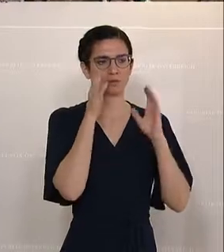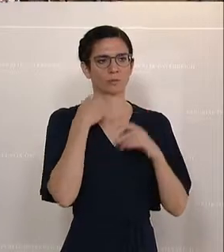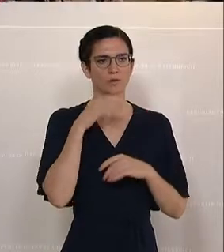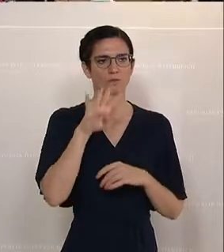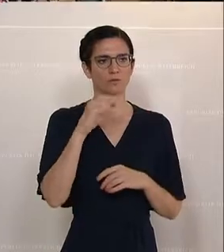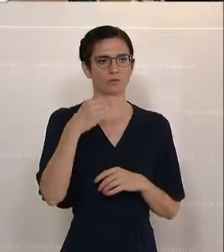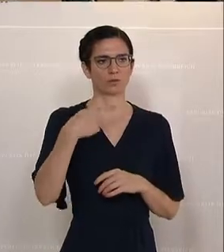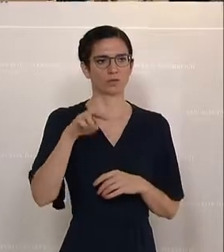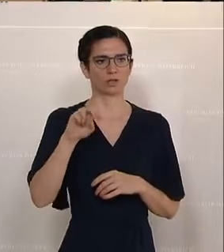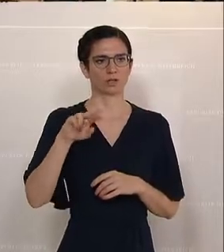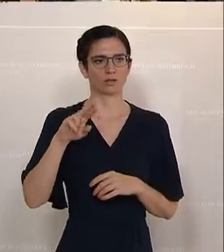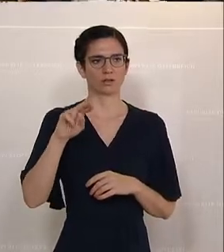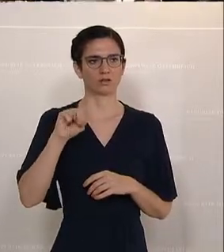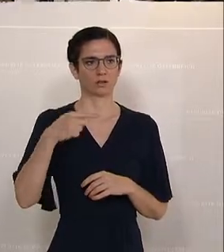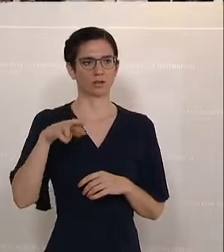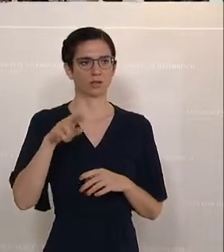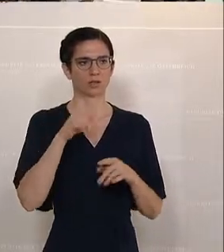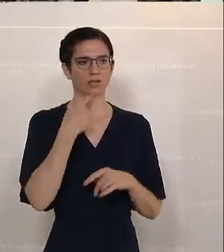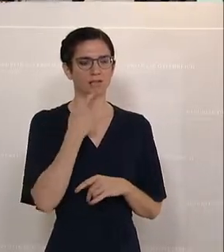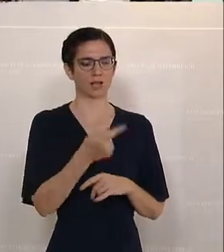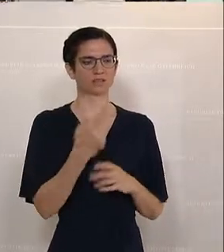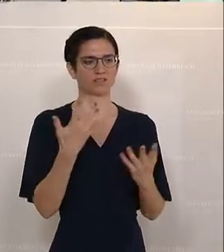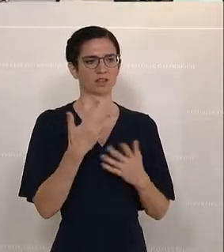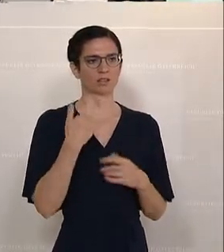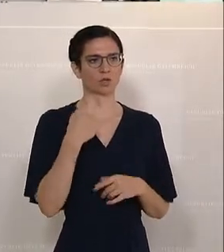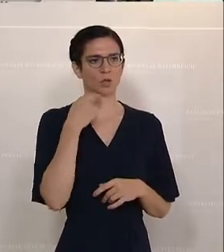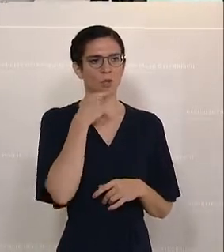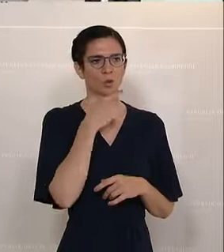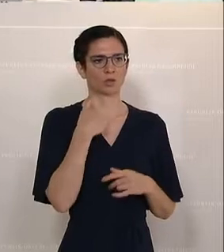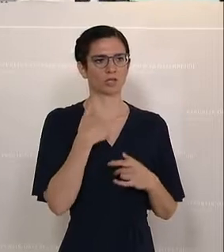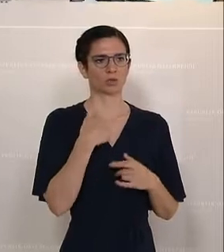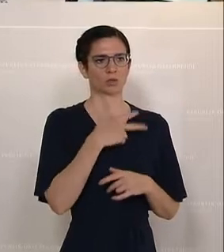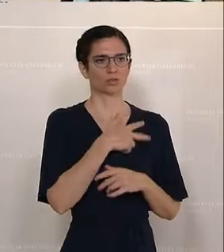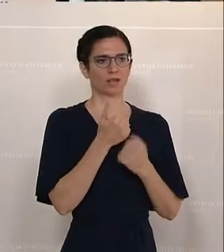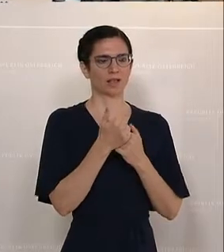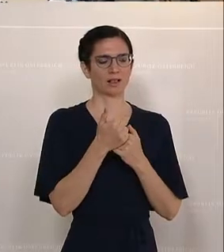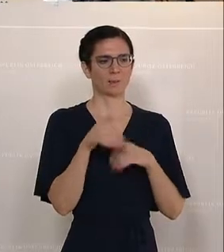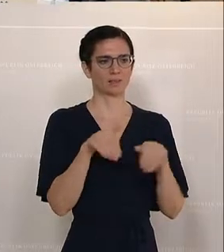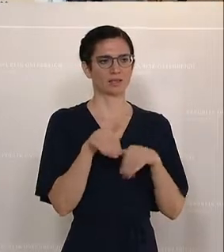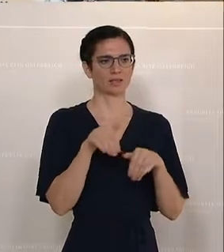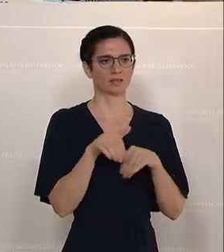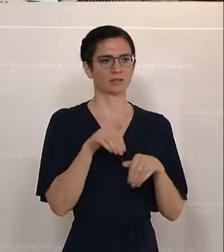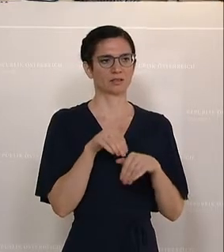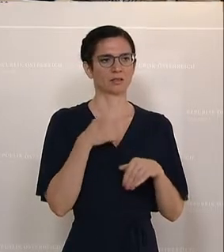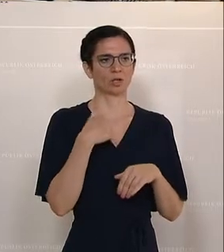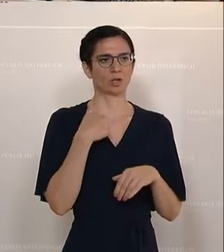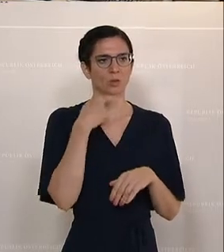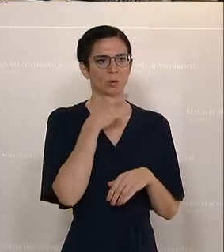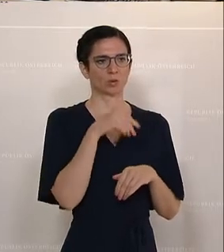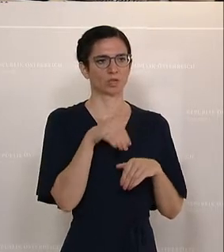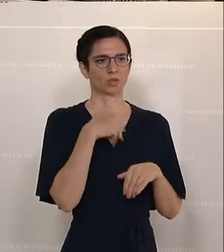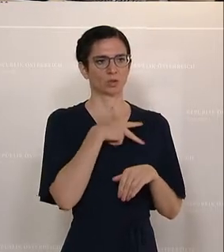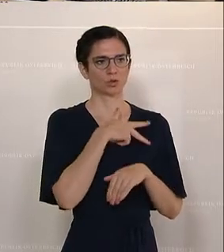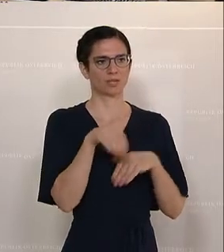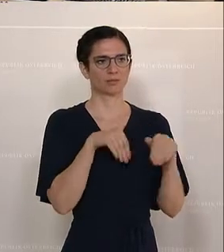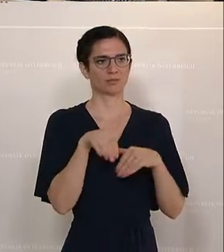Wöginger, hat behauptet, rote Sozialminister, unter rote Sozialminister ist nichts